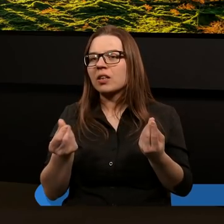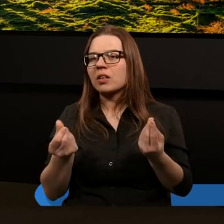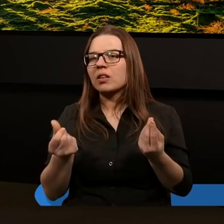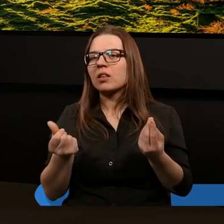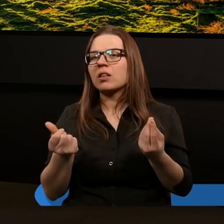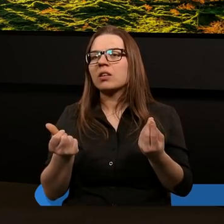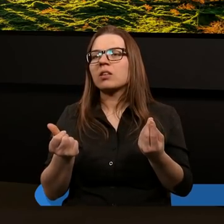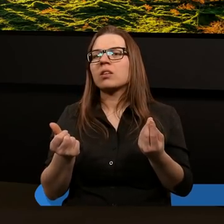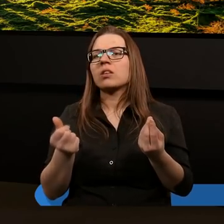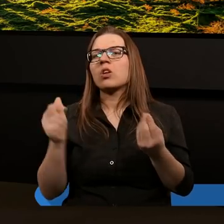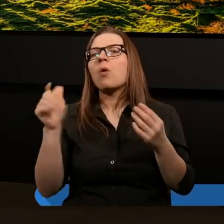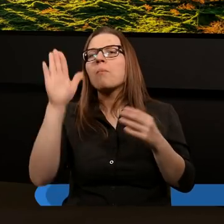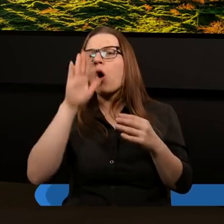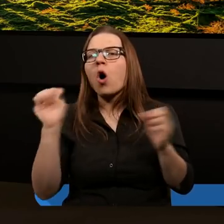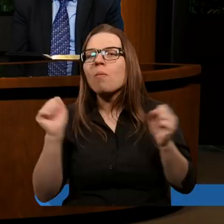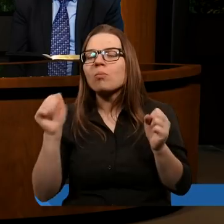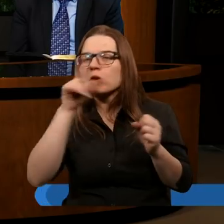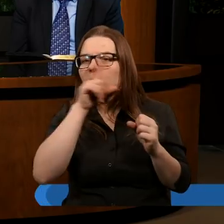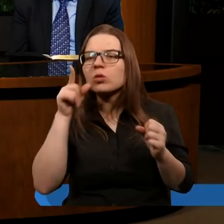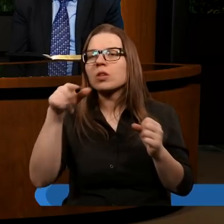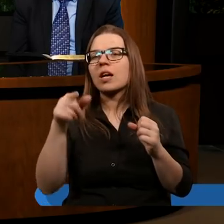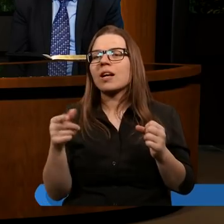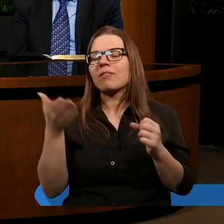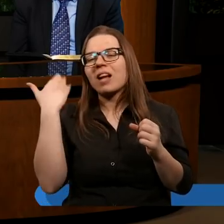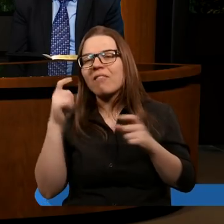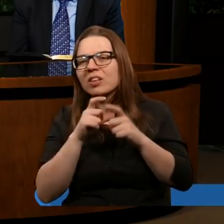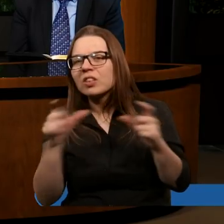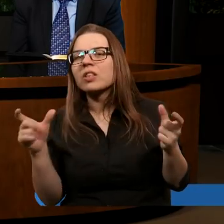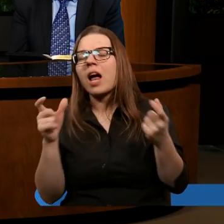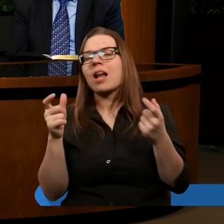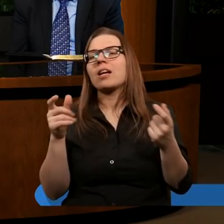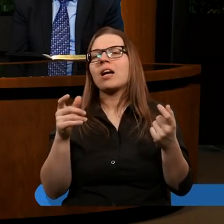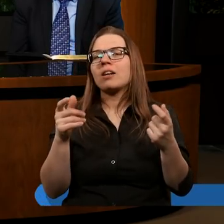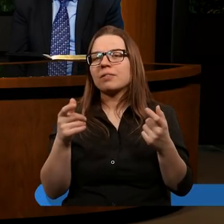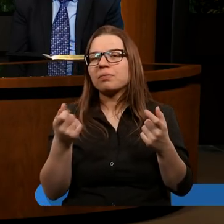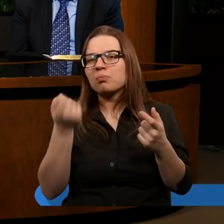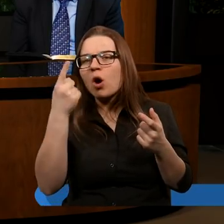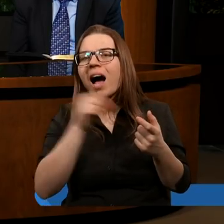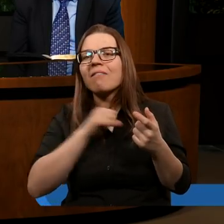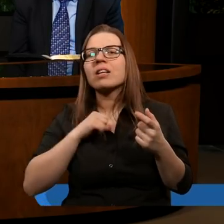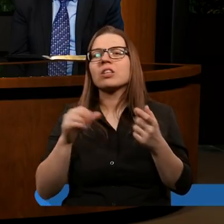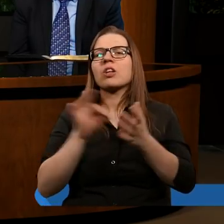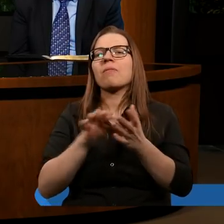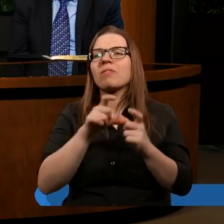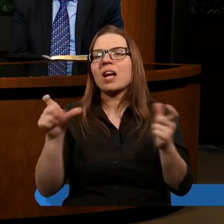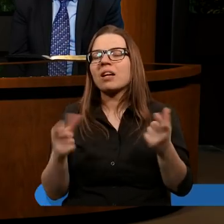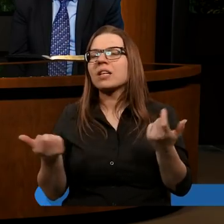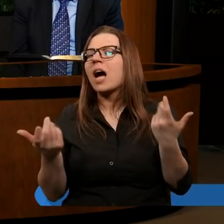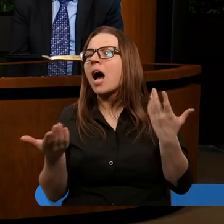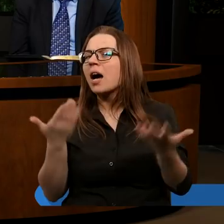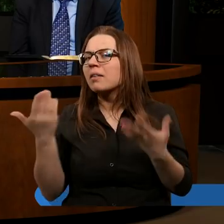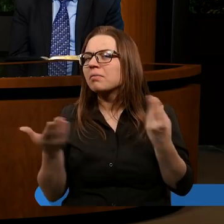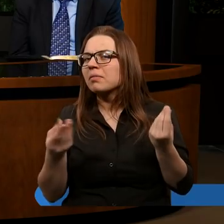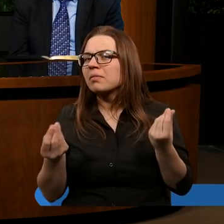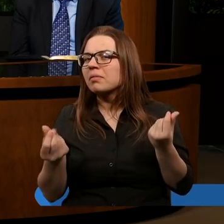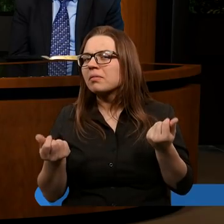Skąd idą bogobojni ludzie, którzy tam zginęli w dawnych czasach, pojawili się w kalendarzu chrześcijańskim, ale